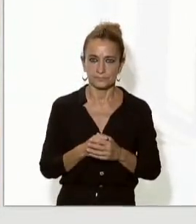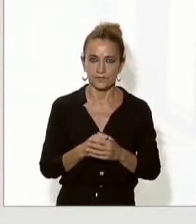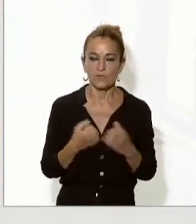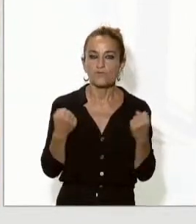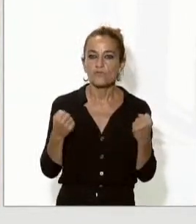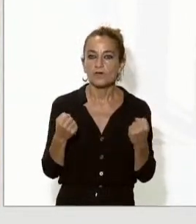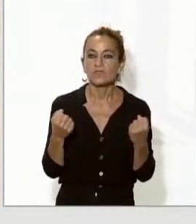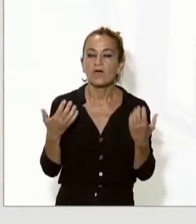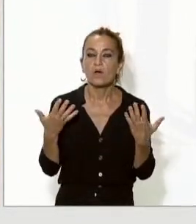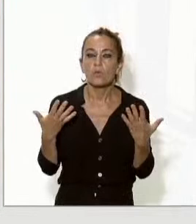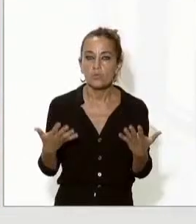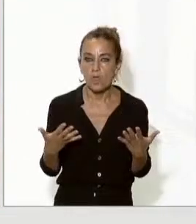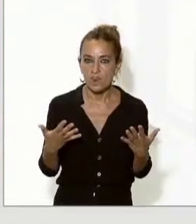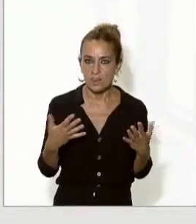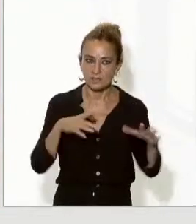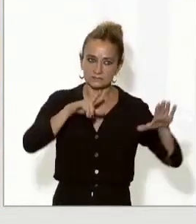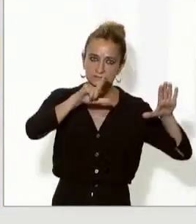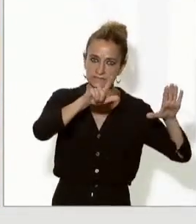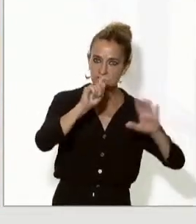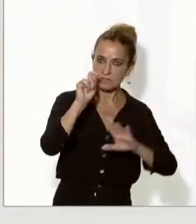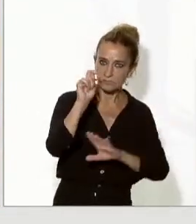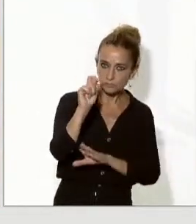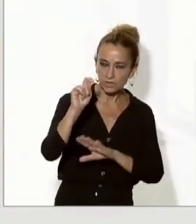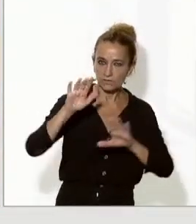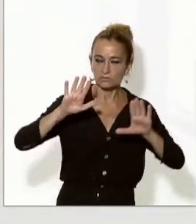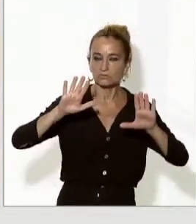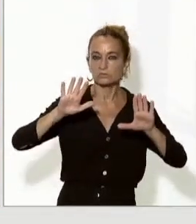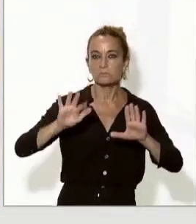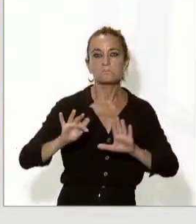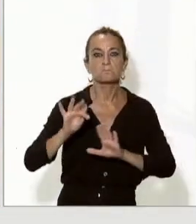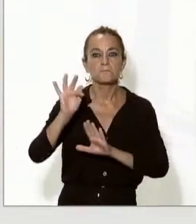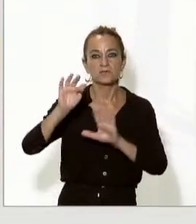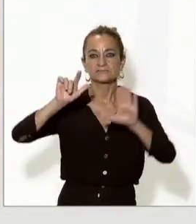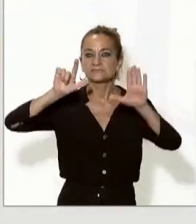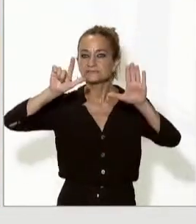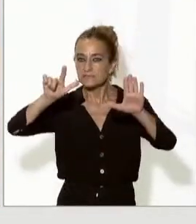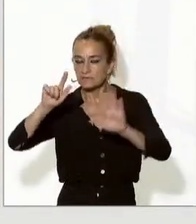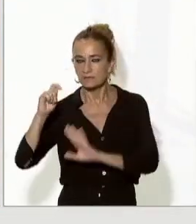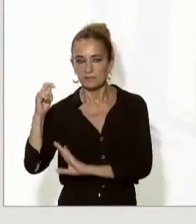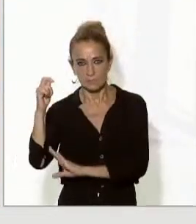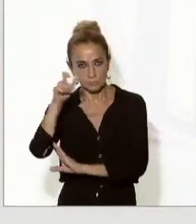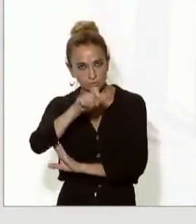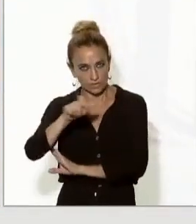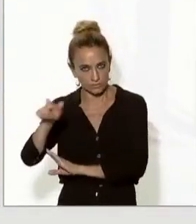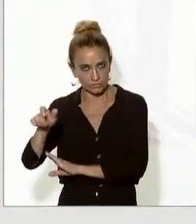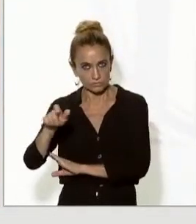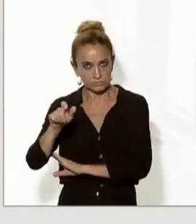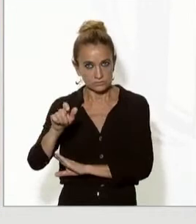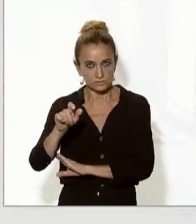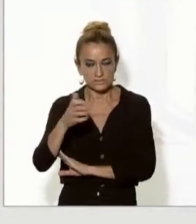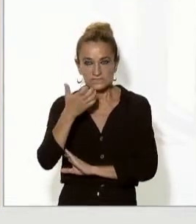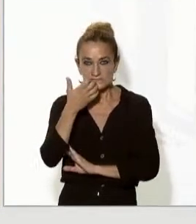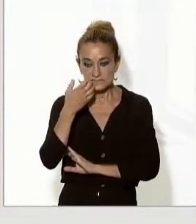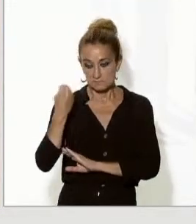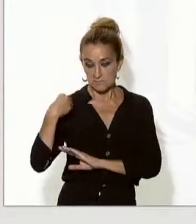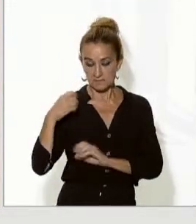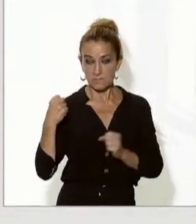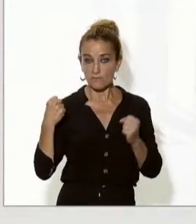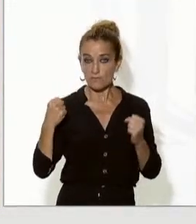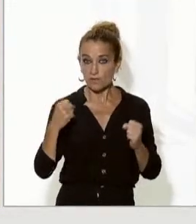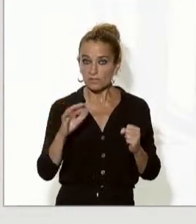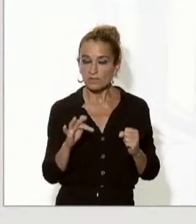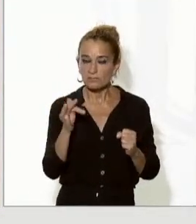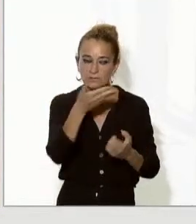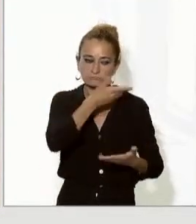ciutadania 7 diputats més 7 diputats i si a més d'aquesta coincidencia hi ha una coordinació aquesta força no